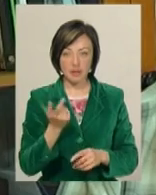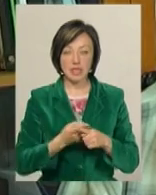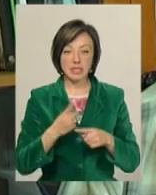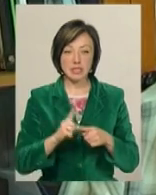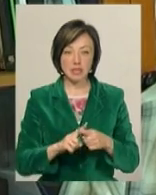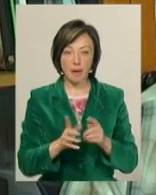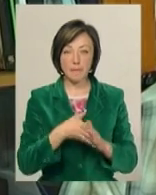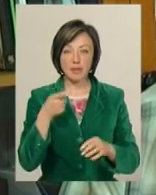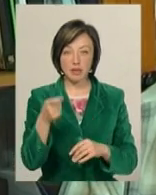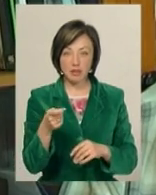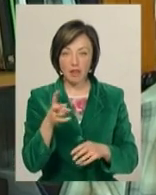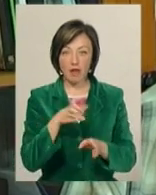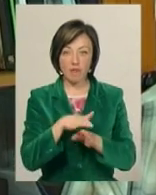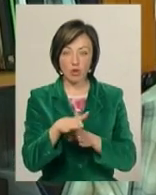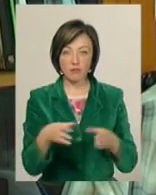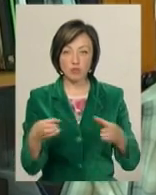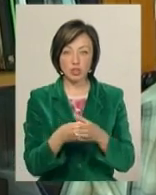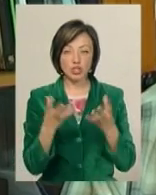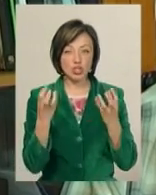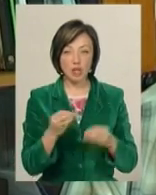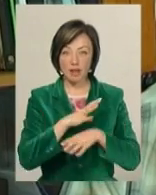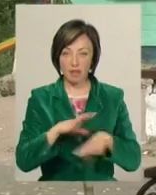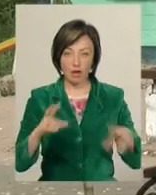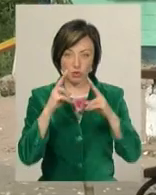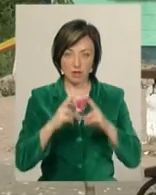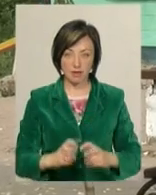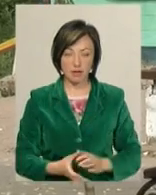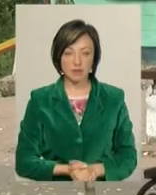Ця петиція на виконавчому комітеті ще не розглядалася.